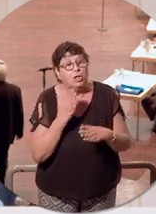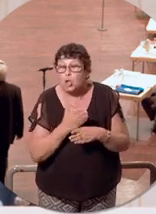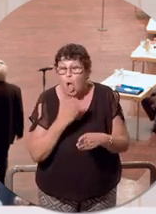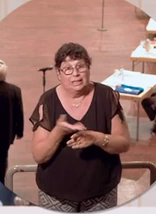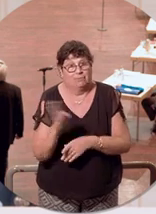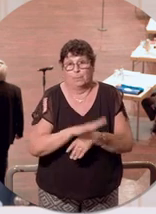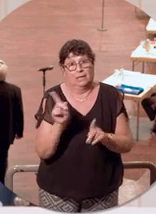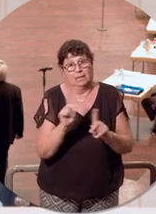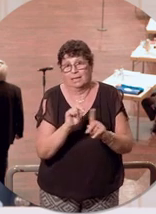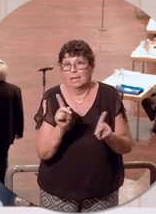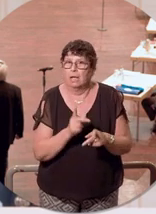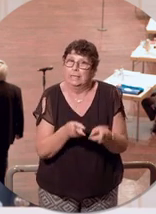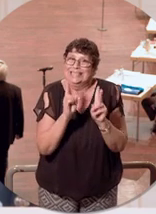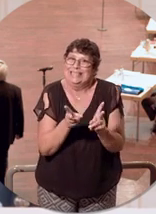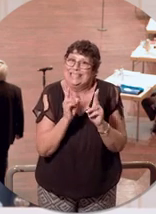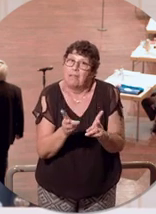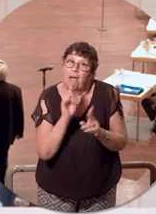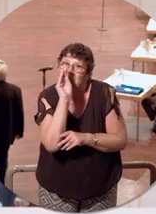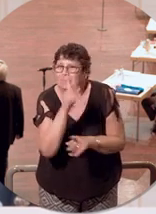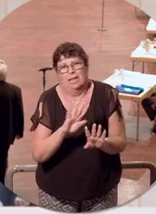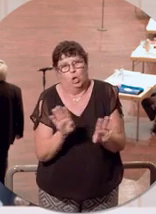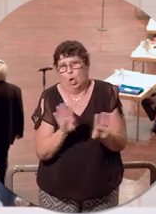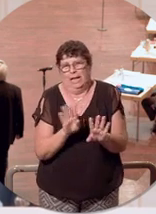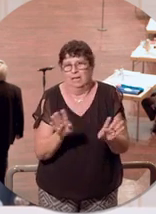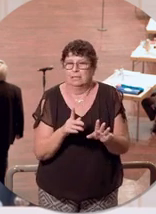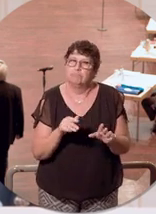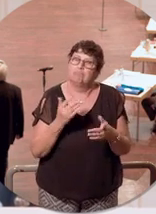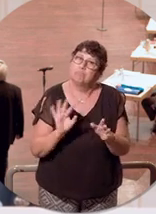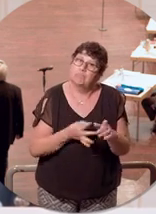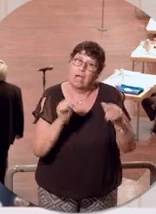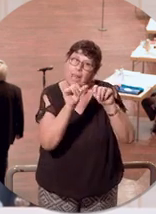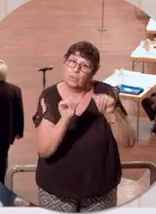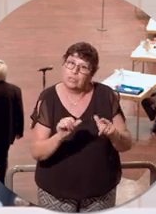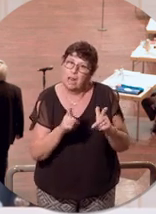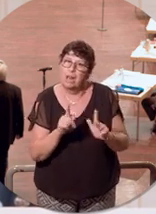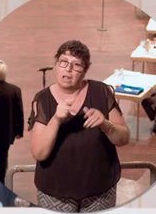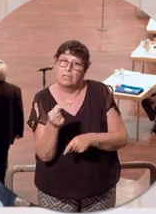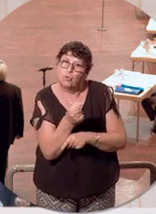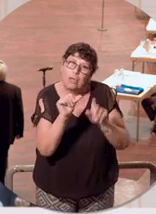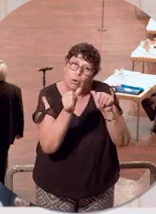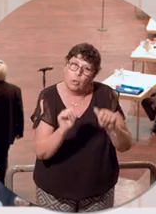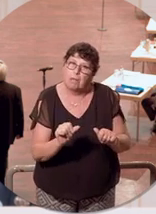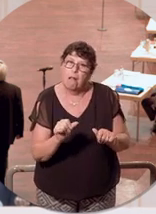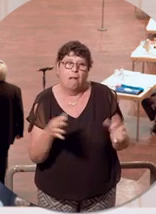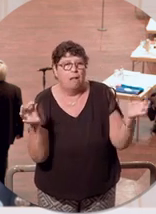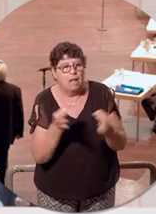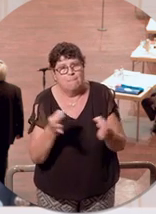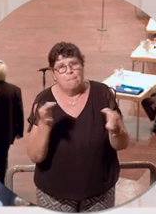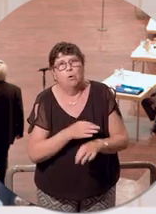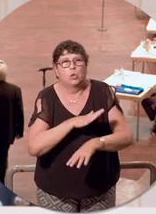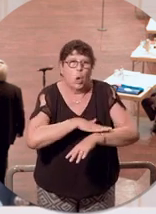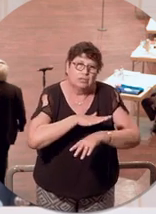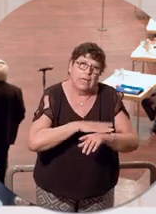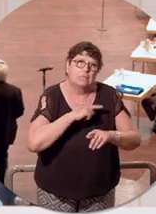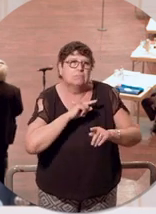Wir sind nicht auf der sicheren Seite. Und das Saarland-Modell wird als Steuerungsmodell wohl noch eine gute Zeit lang gefragt